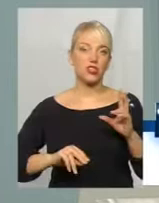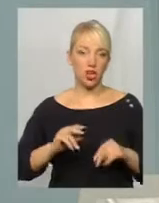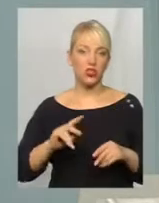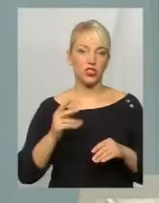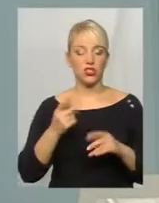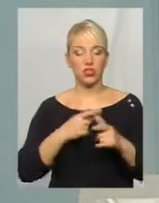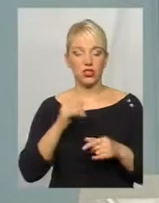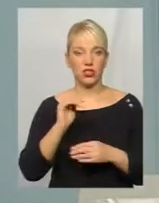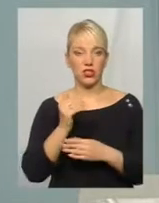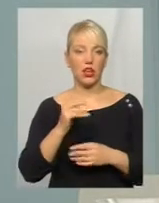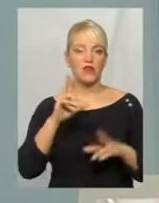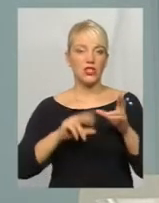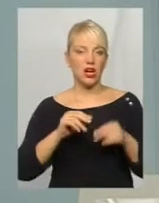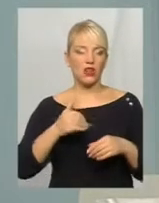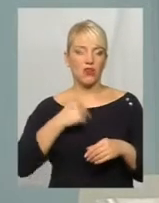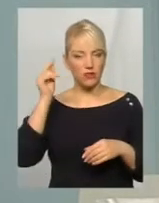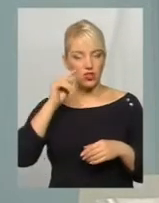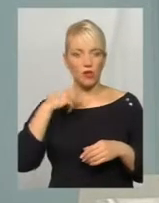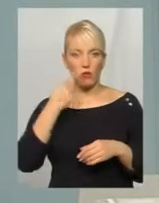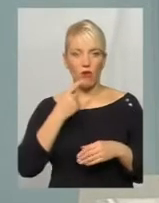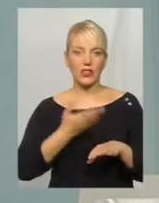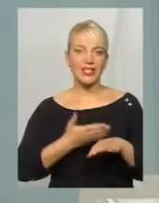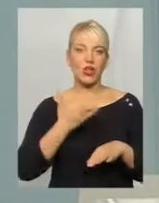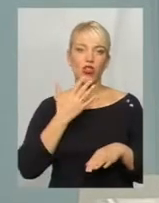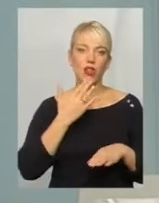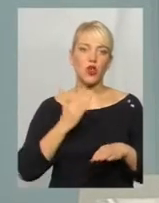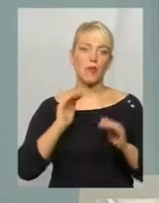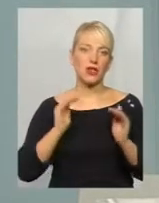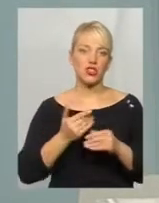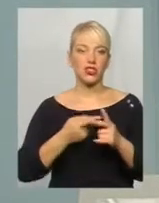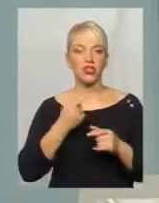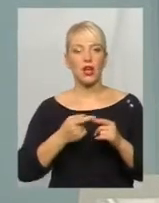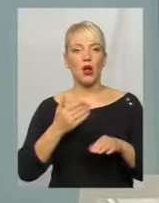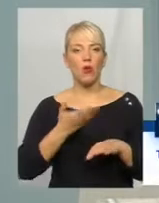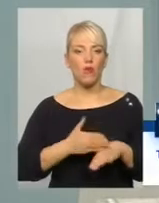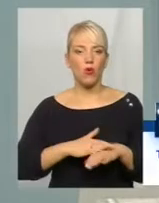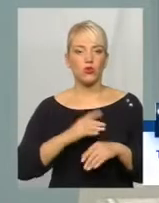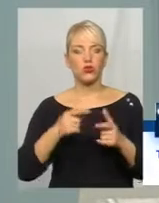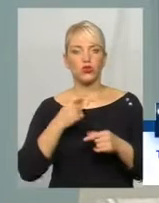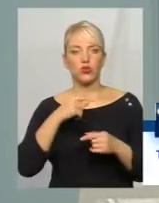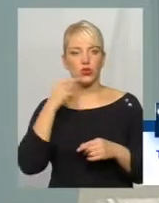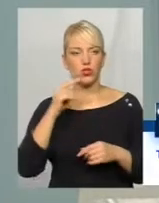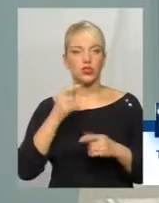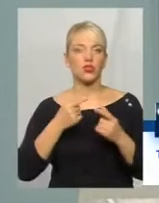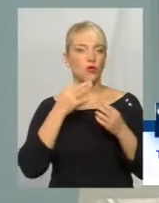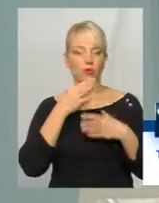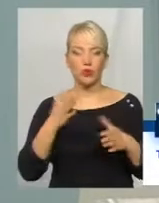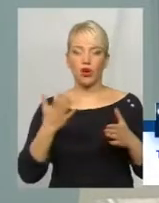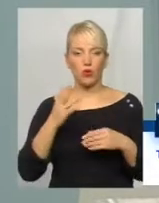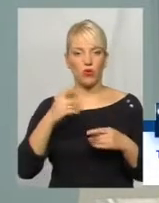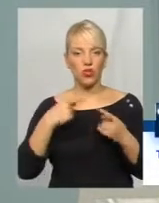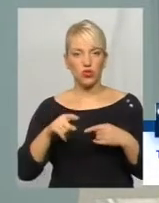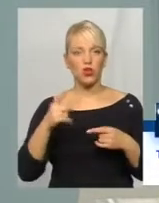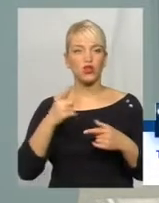бажає вивчити мову національної меншини, чи то польську, чи то російську, чи то будь-яку іншу, якщо в цьому навчальному